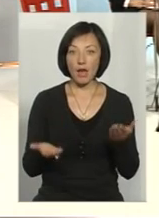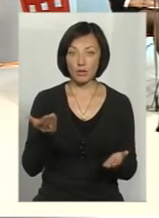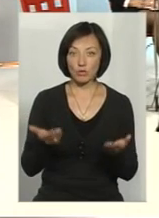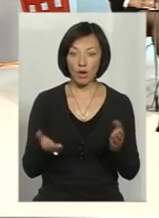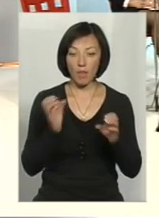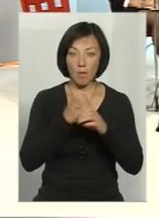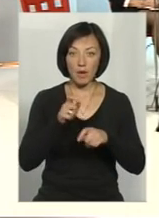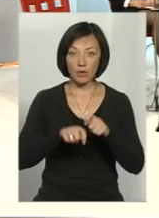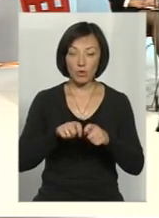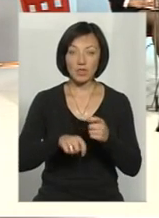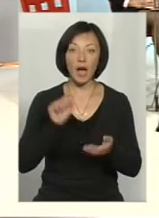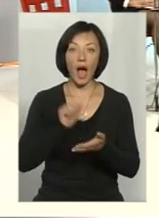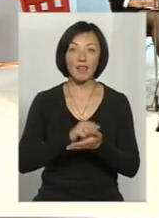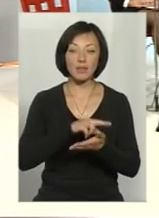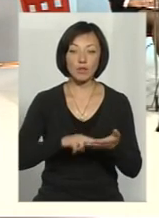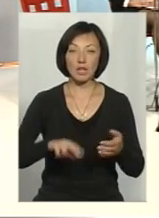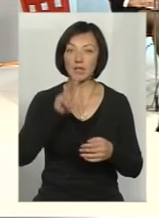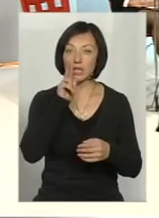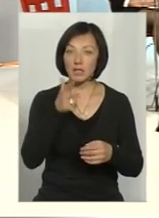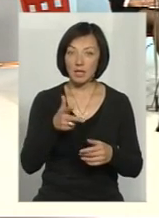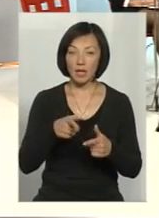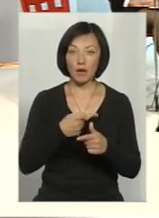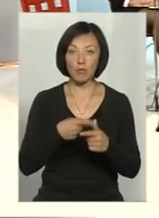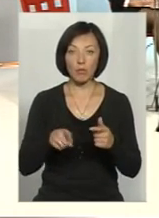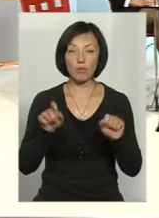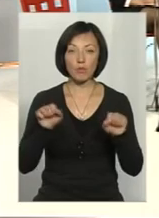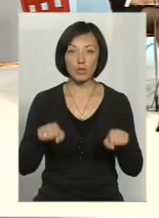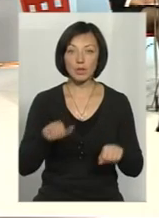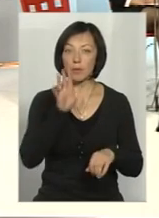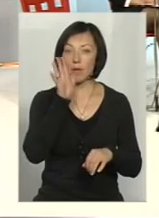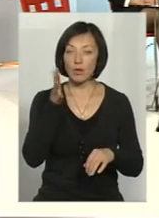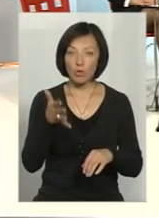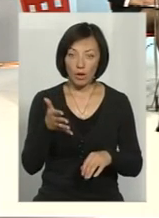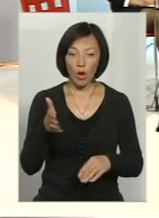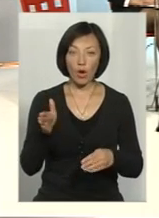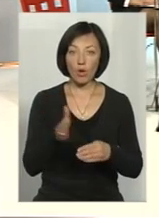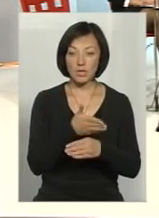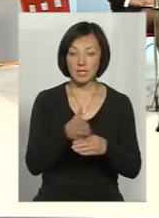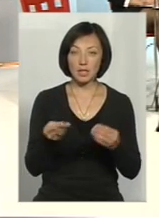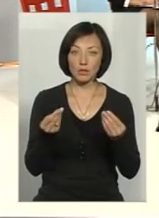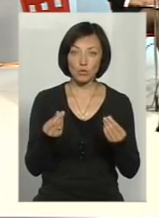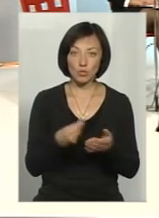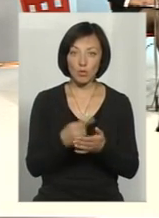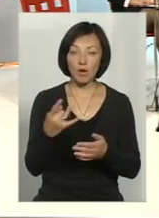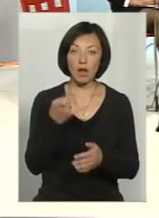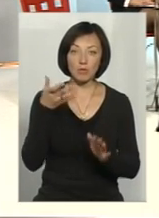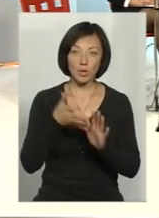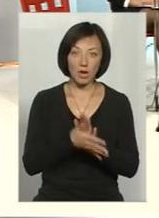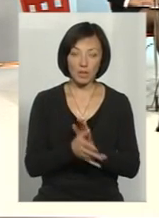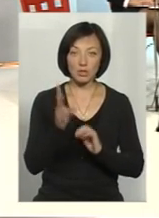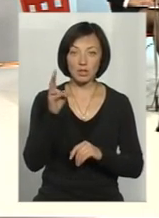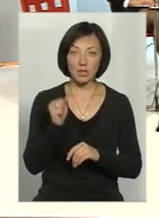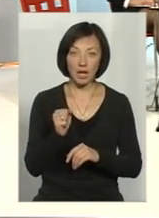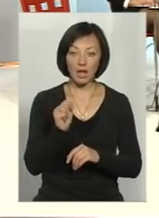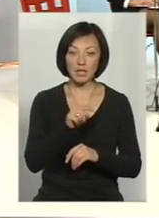лабораторія атестовується на три або в кращому разі можна було атестувати на п'ять років, то розділити оцю суму, яка один раз потрачена на